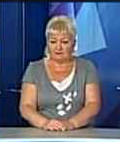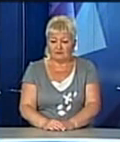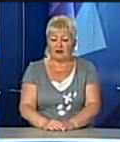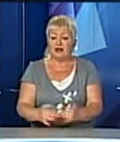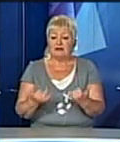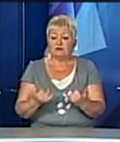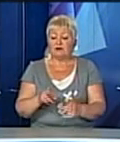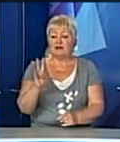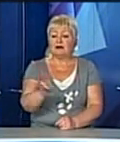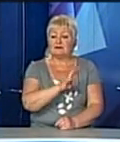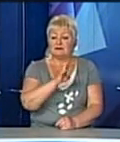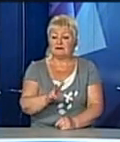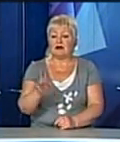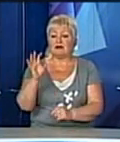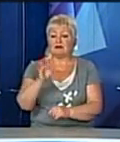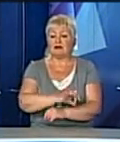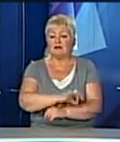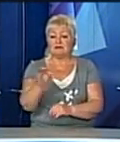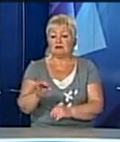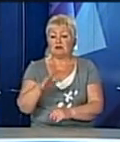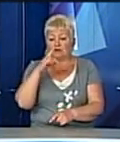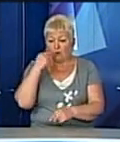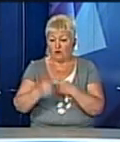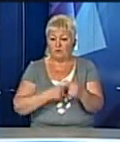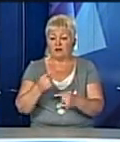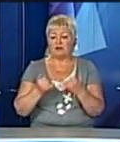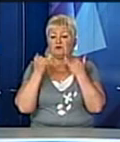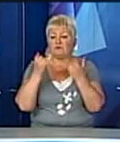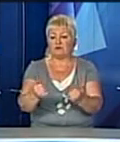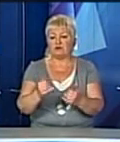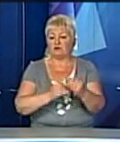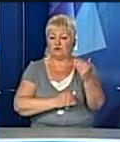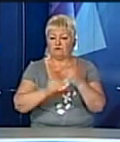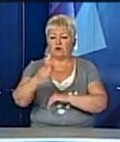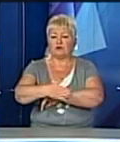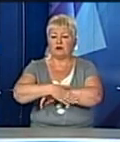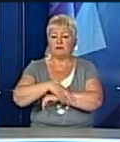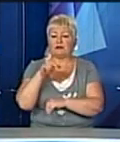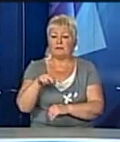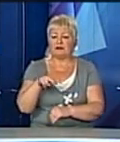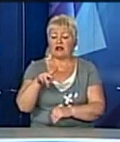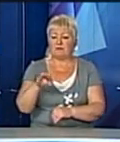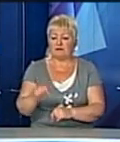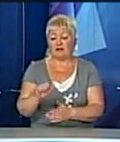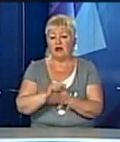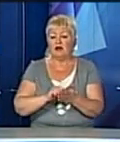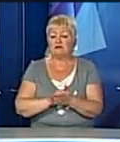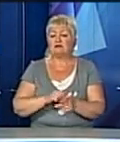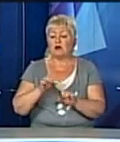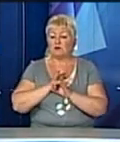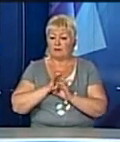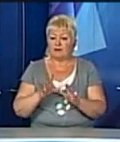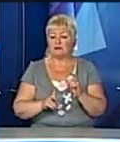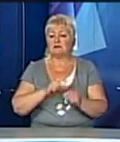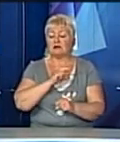Сьогодні християни Східного обряду вшановують пам'ять верховних апостолів Петра і Павла. З нагоди праздника в гарнізонному храмі